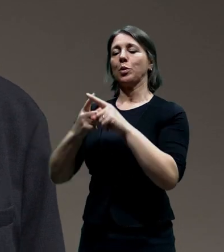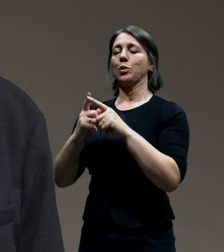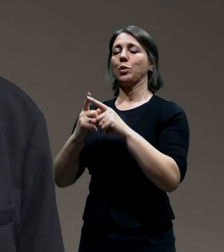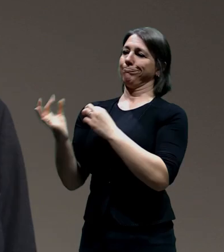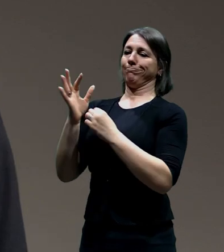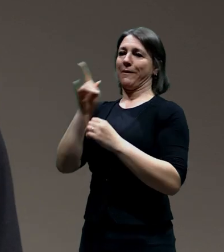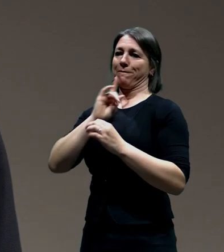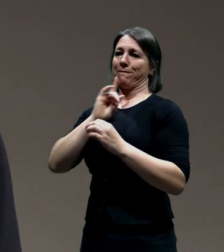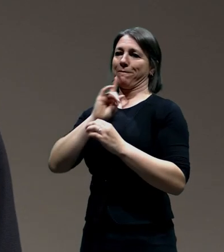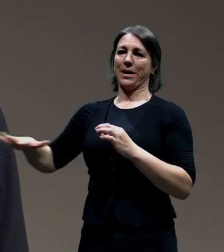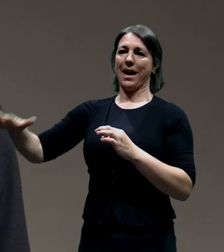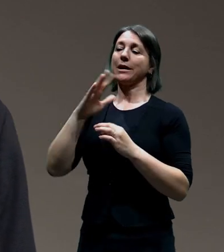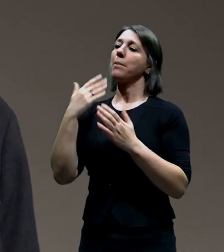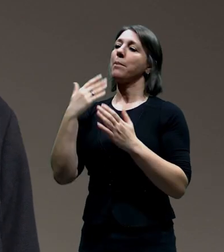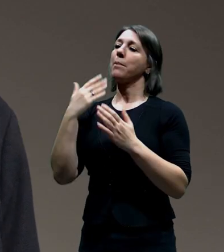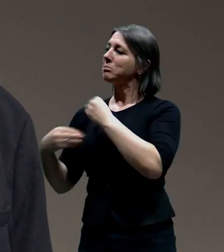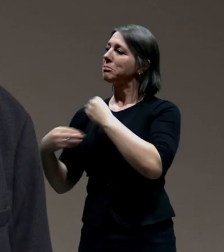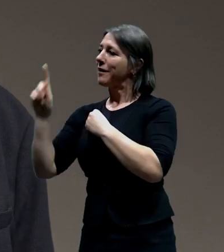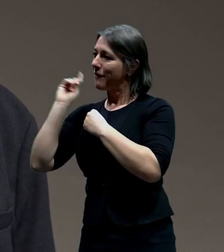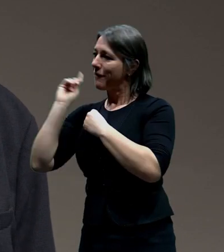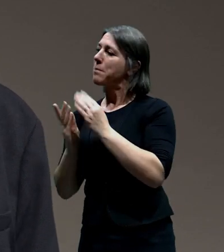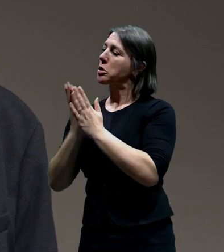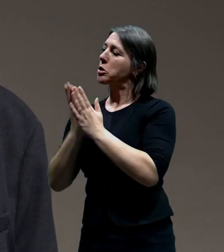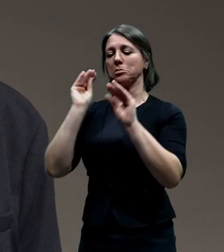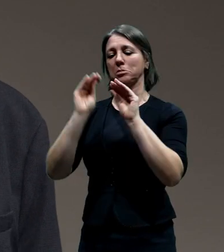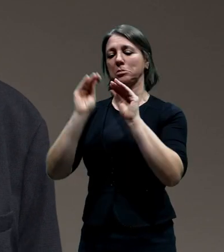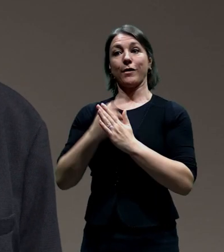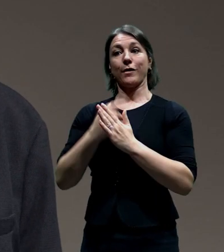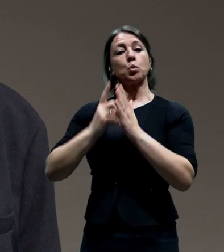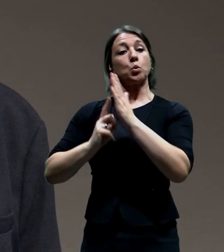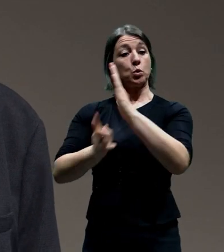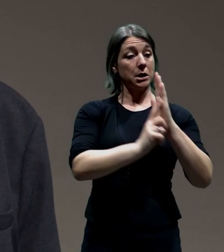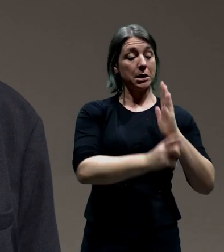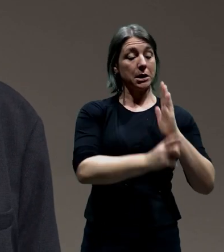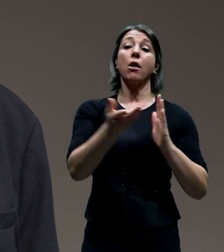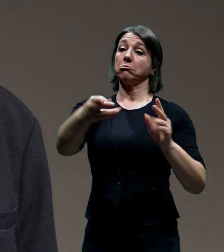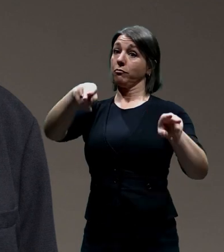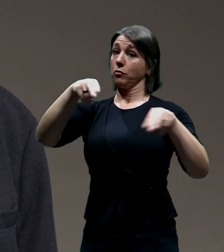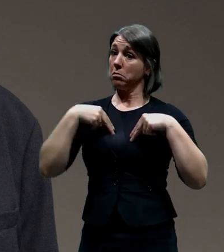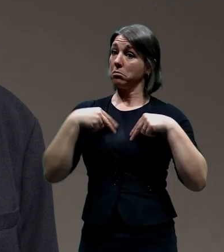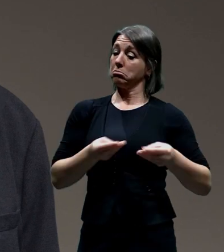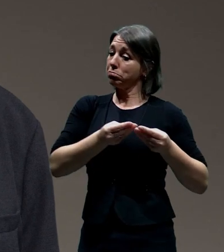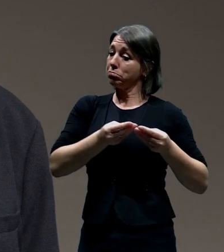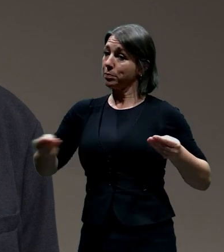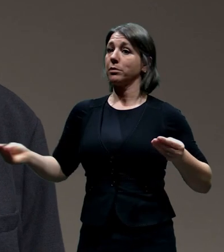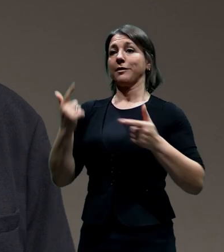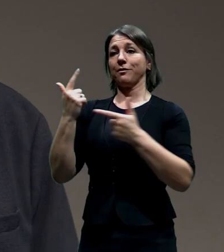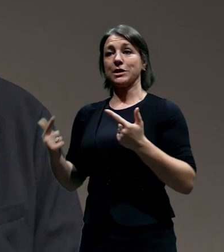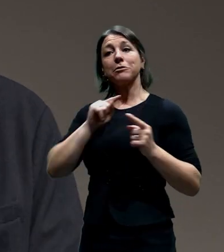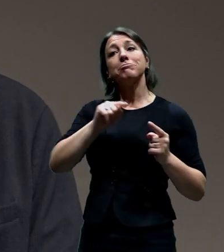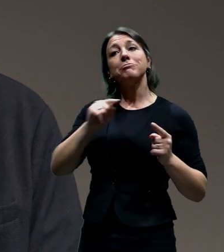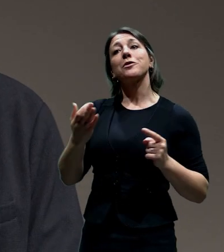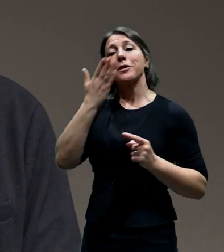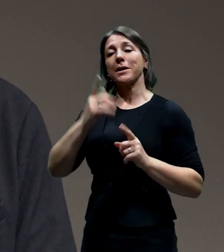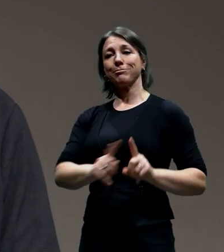jsme zadali nové studie a dneska představíme jich výsledky a budeme debatovat nad nimi.